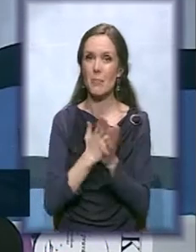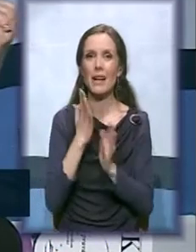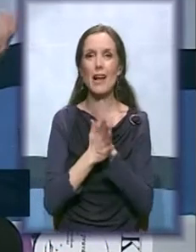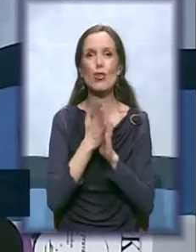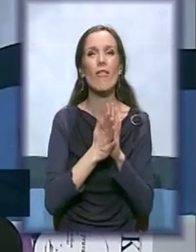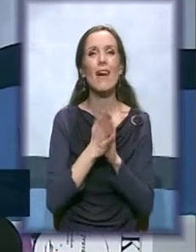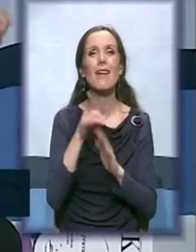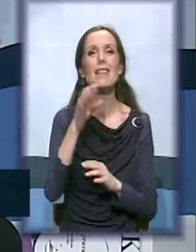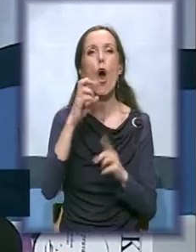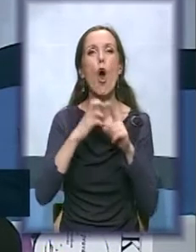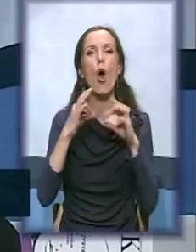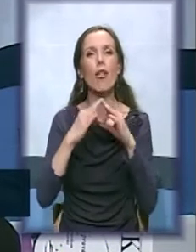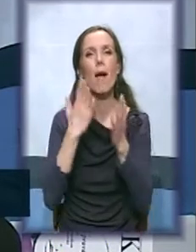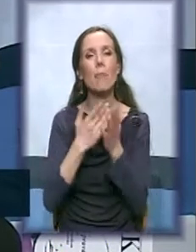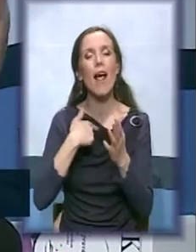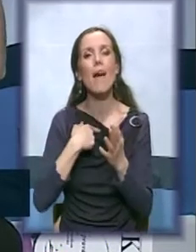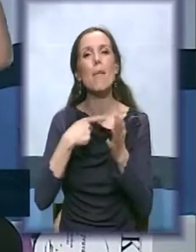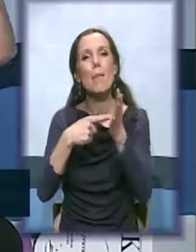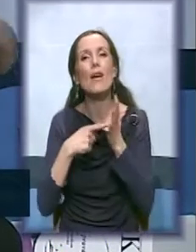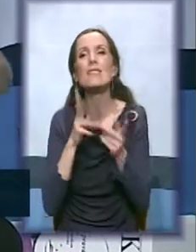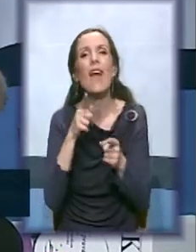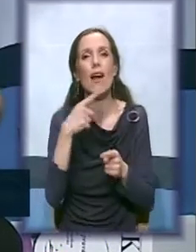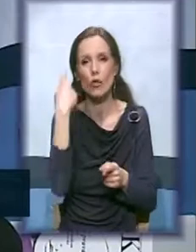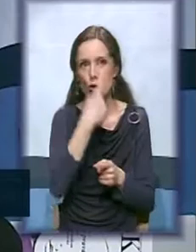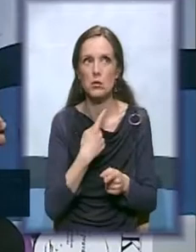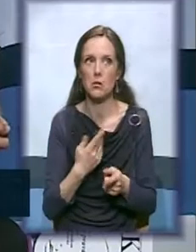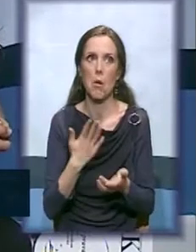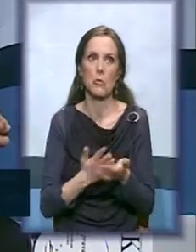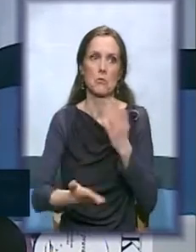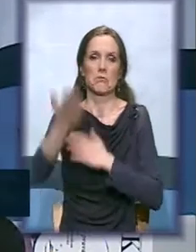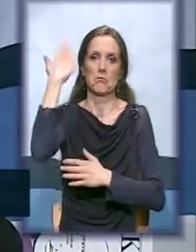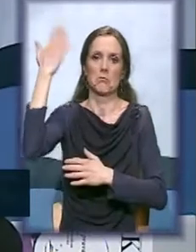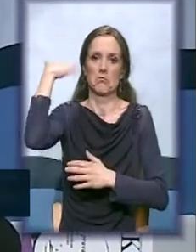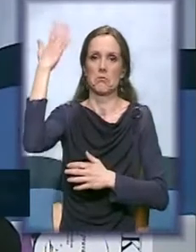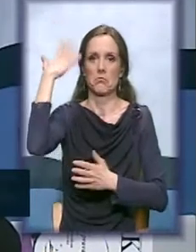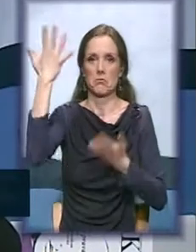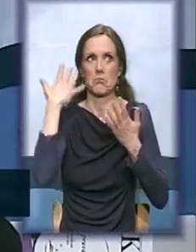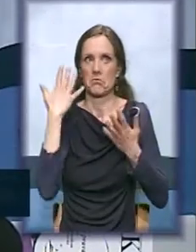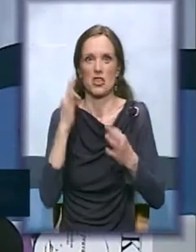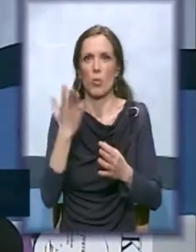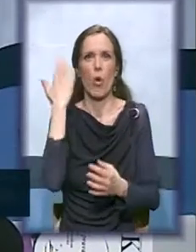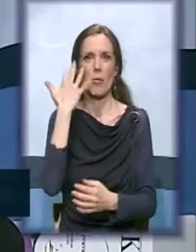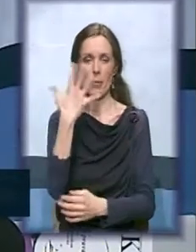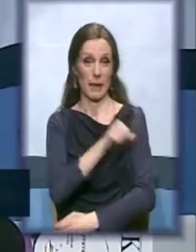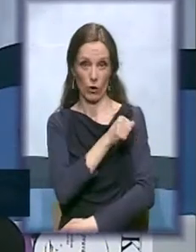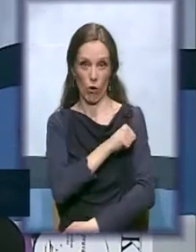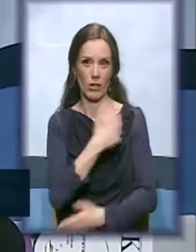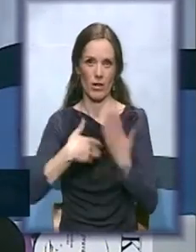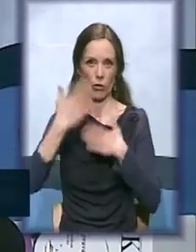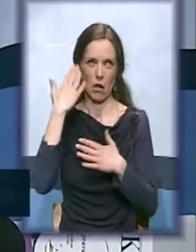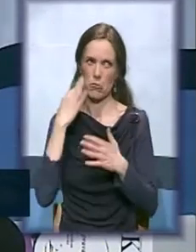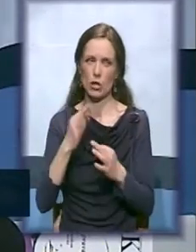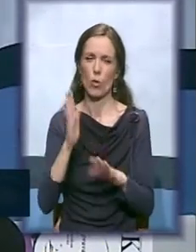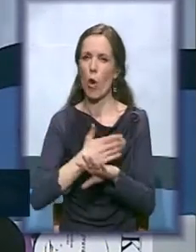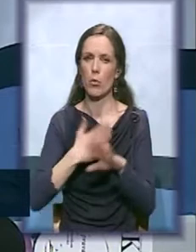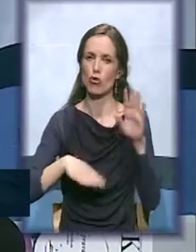Oljom koja nam je pokazivala kako to izgleda, ali već ima, Boga mi, godina sigurno više od pet. Za sigurno